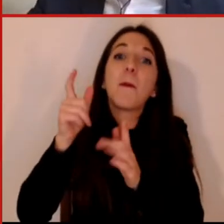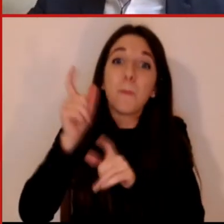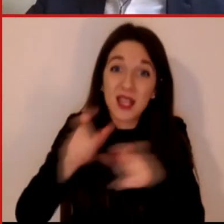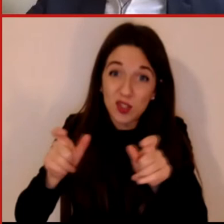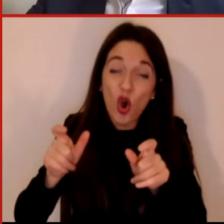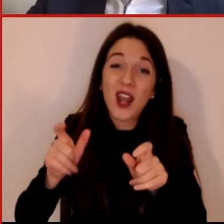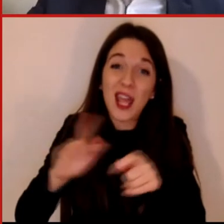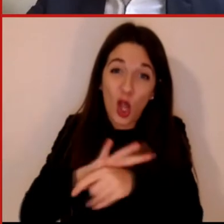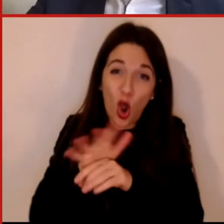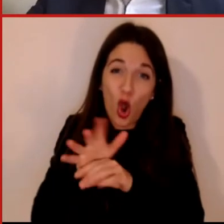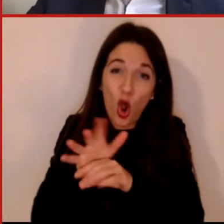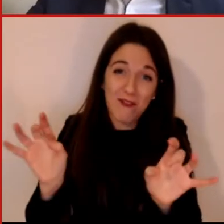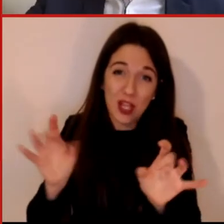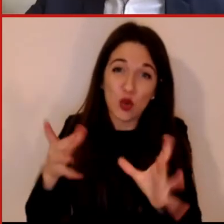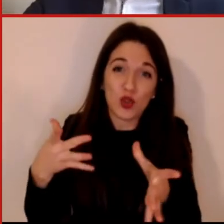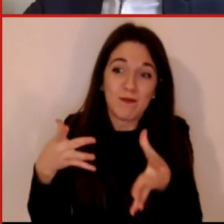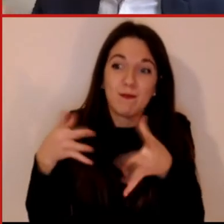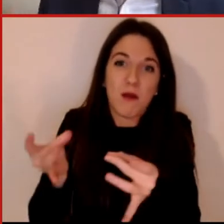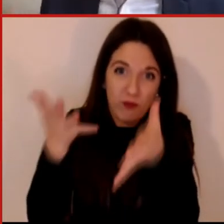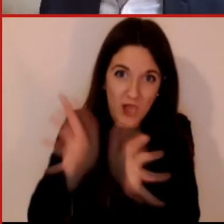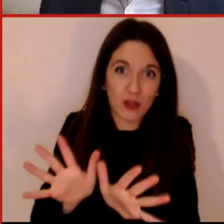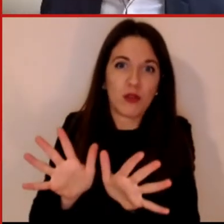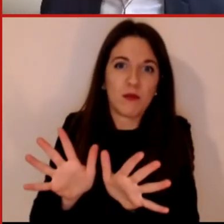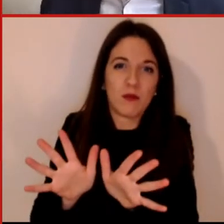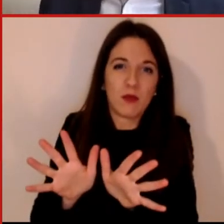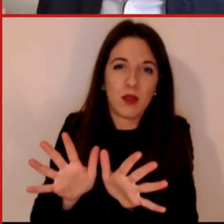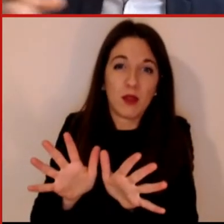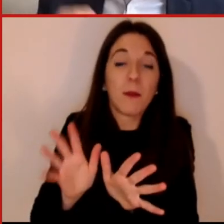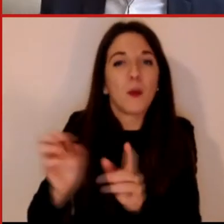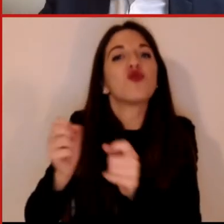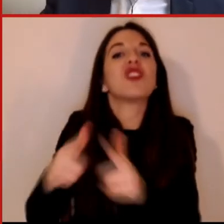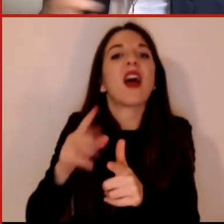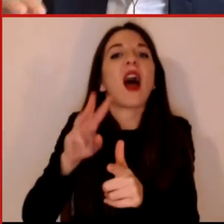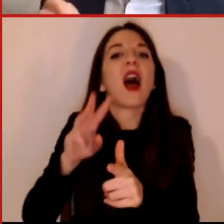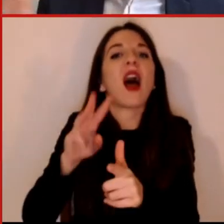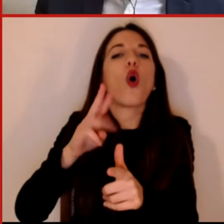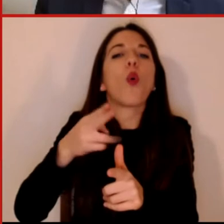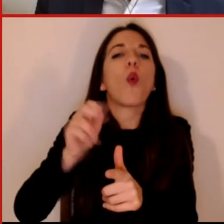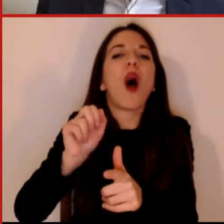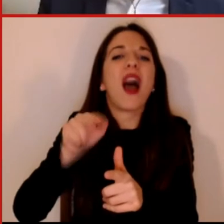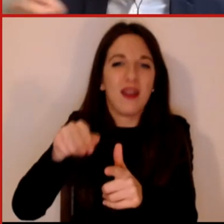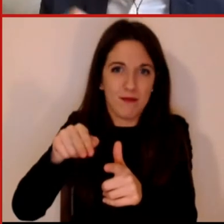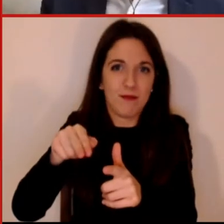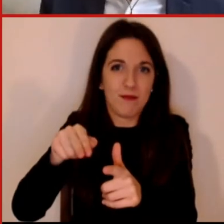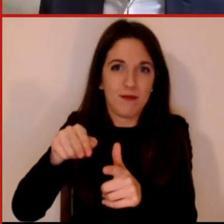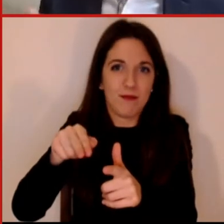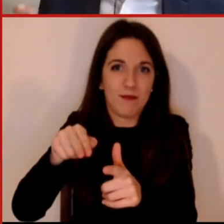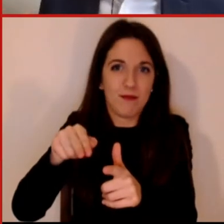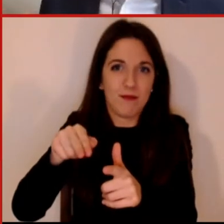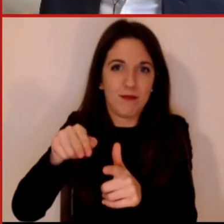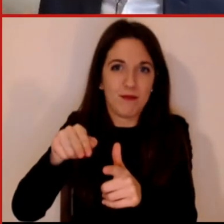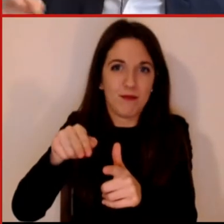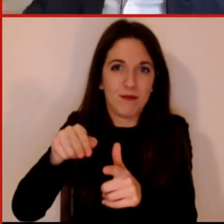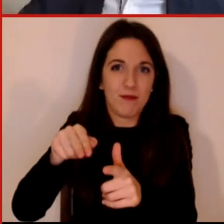appunto questo è stato fatto attraverso modelli che legavano i casi osservati in altri posti come in Giappone e in Thailandia